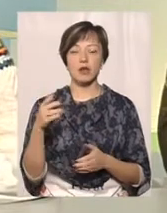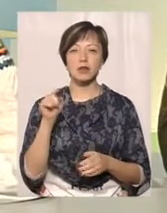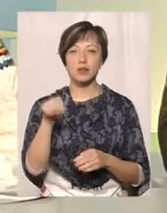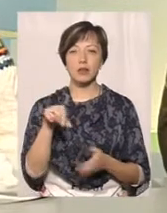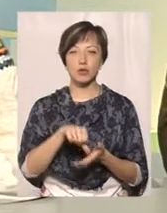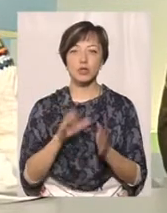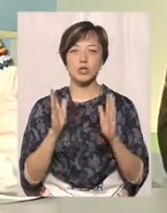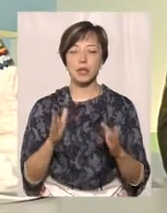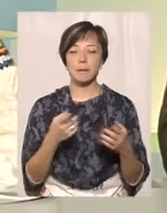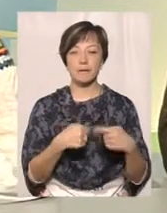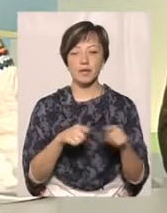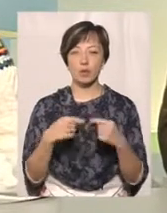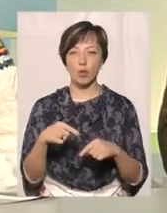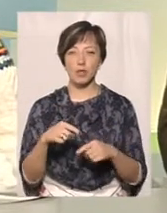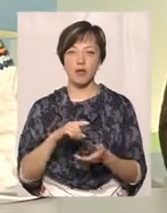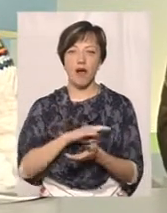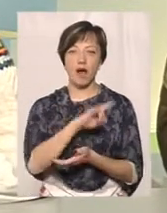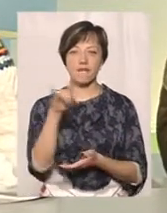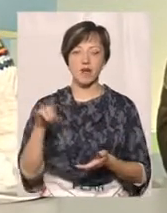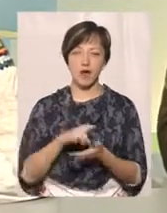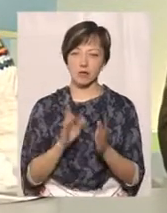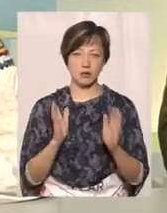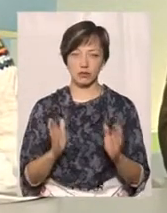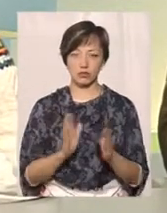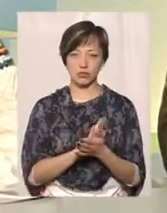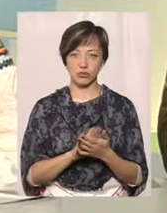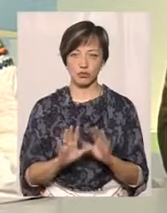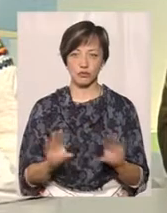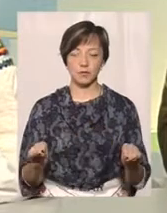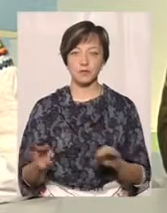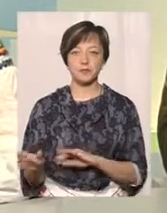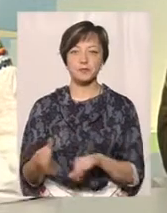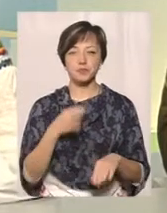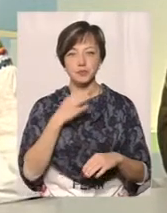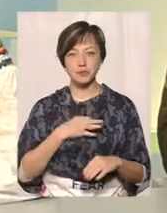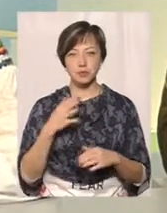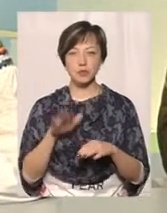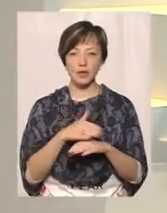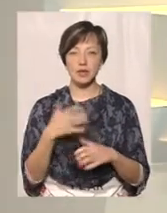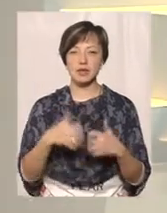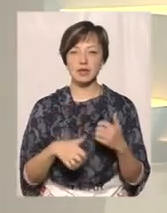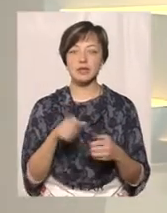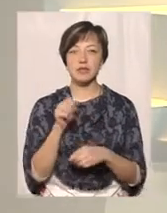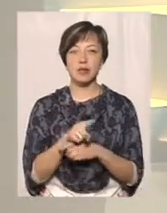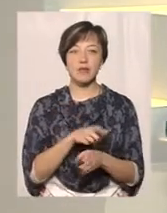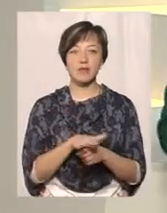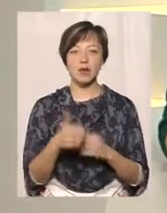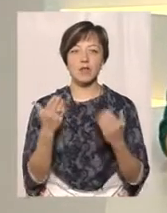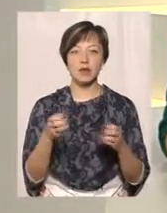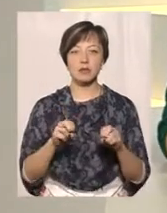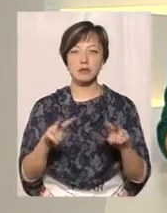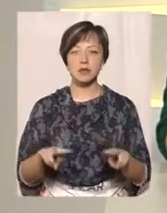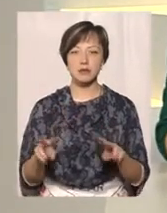участь суто підрозділи повітряних сил, суто авіація. Скажіть, будь ласка, серед завдань, виконаних вашими